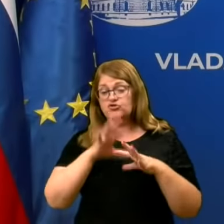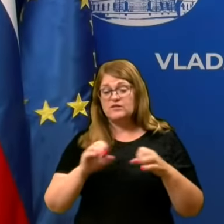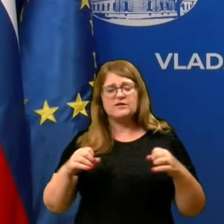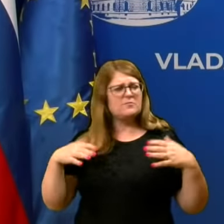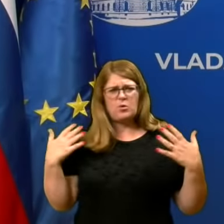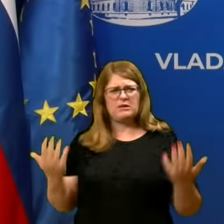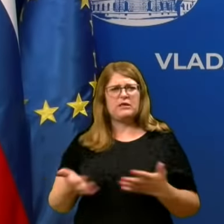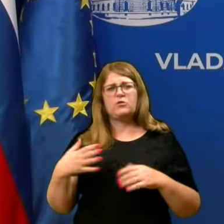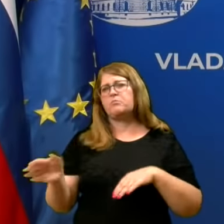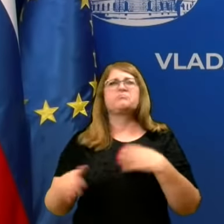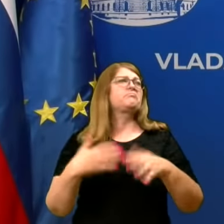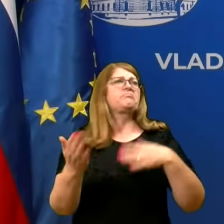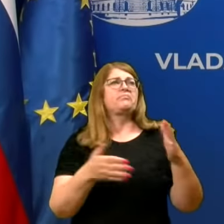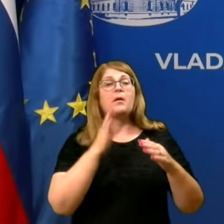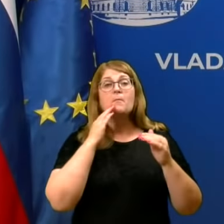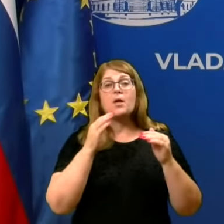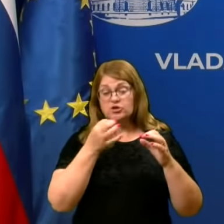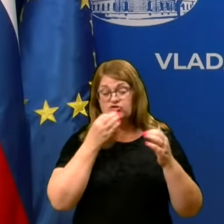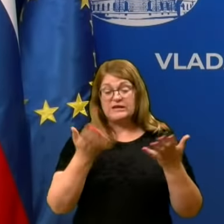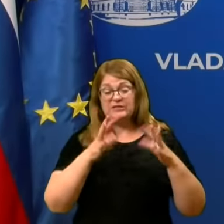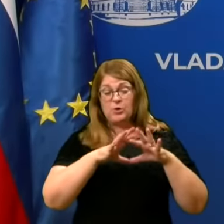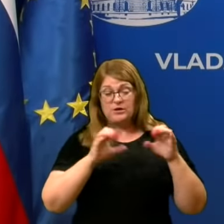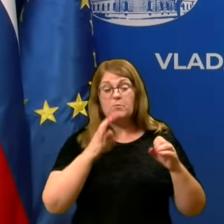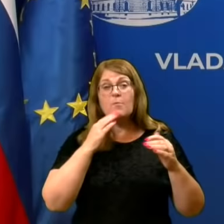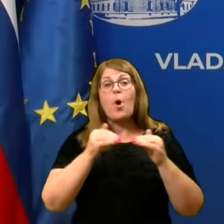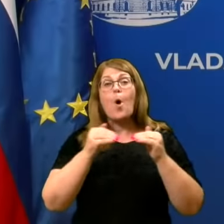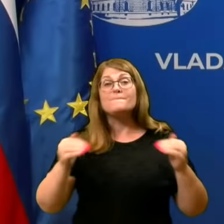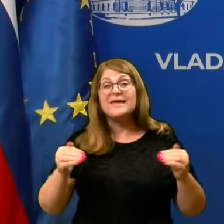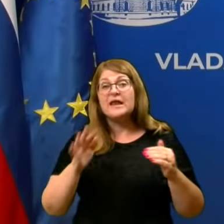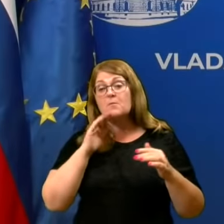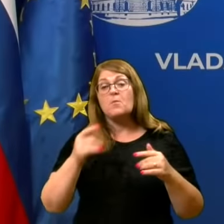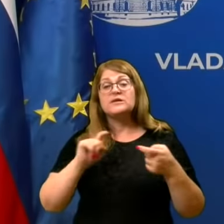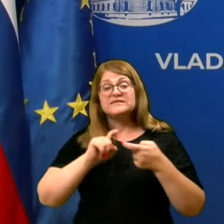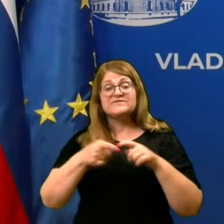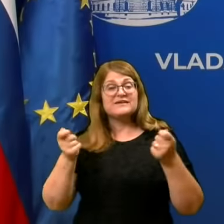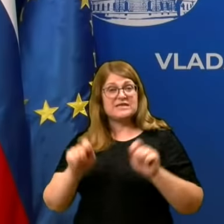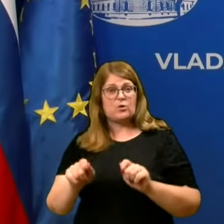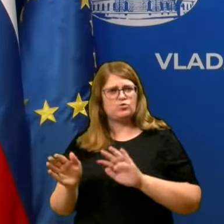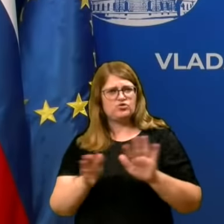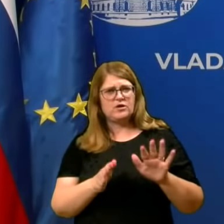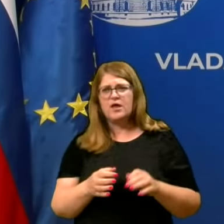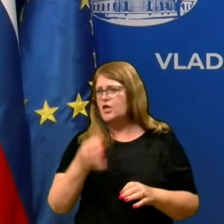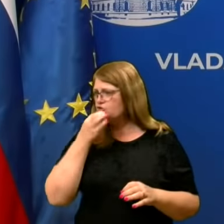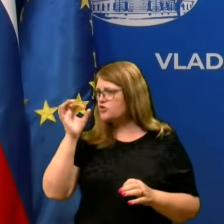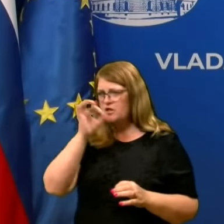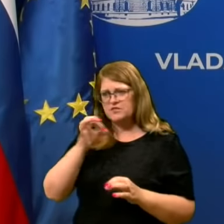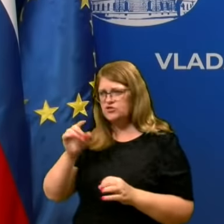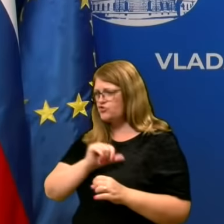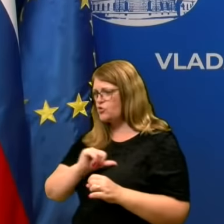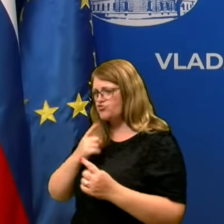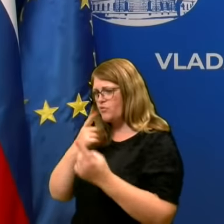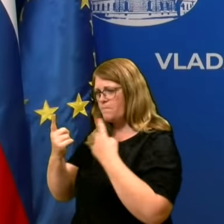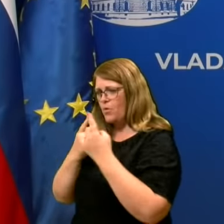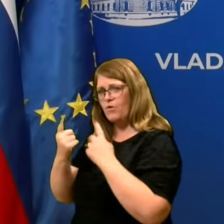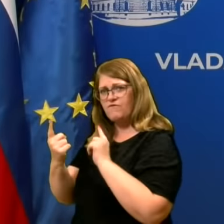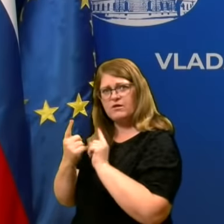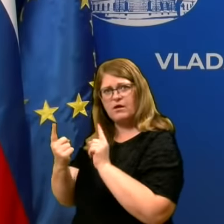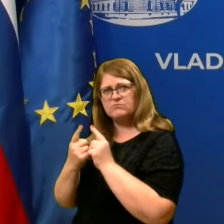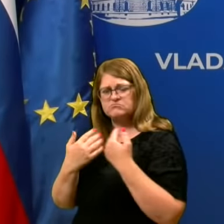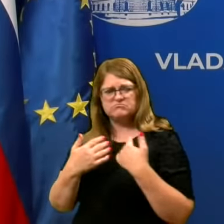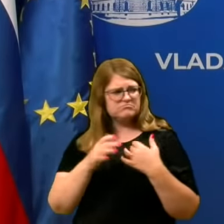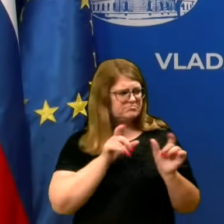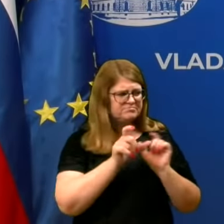hitro, bomo omejili in bomo omejili na te majhne klastre in bomo zadevo zaključili. Če nobed ne bo več se z nami hotel pogovarjati